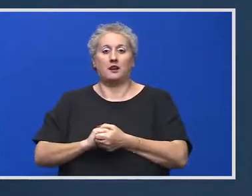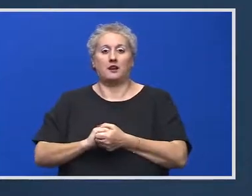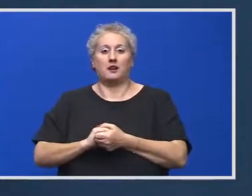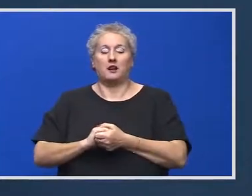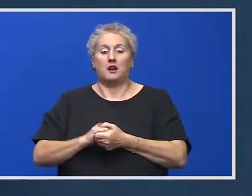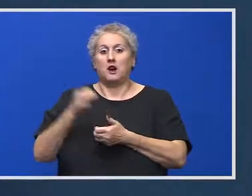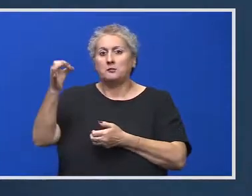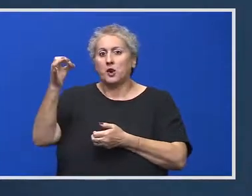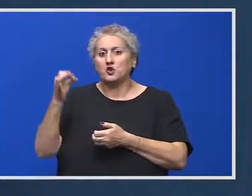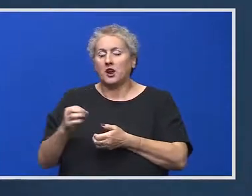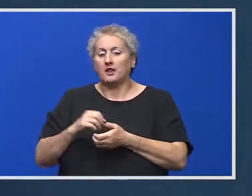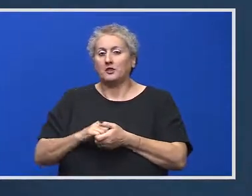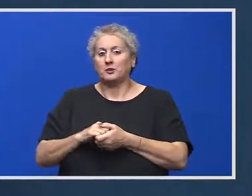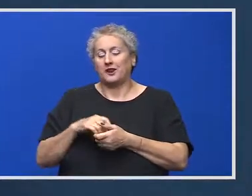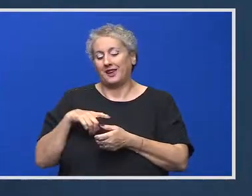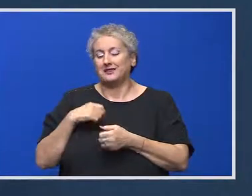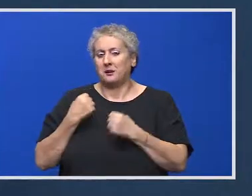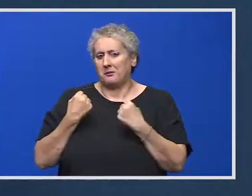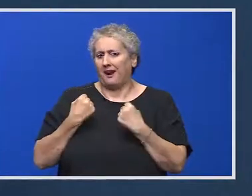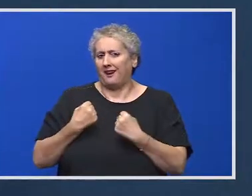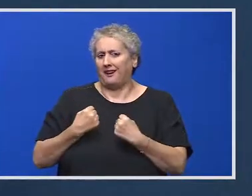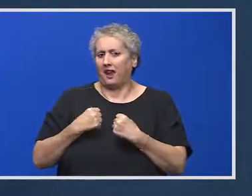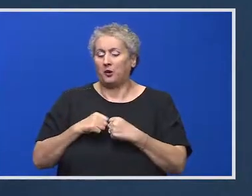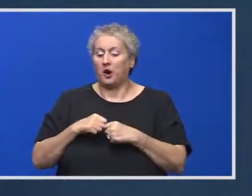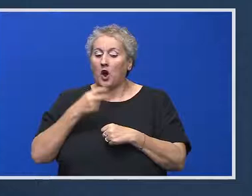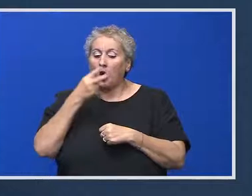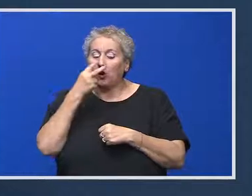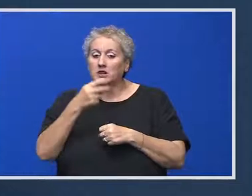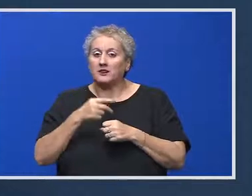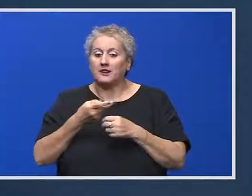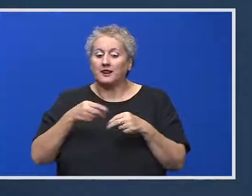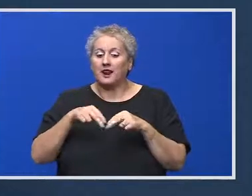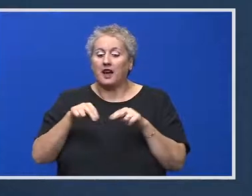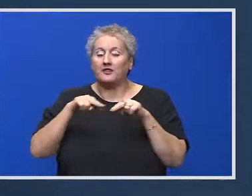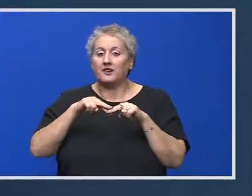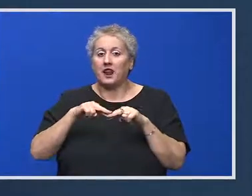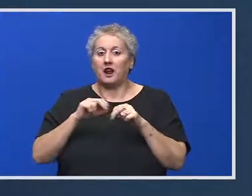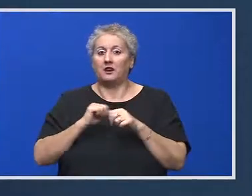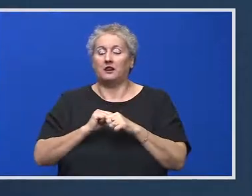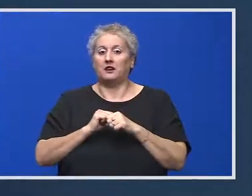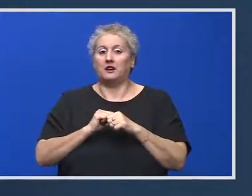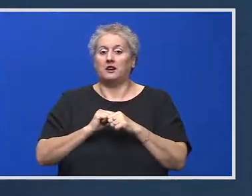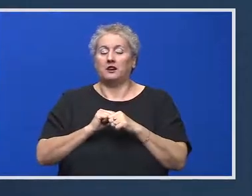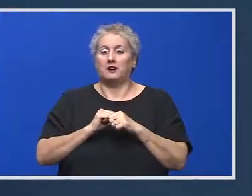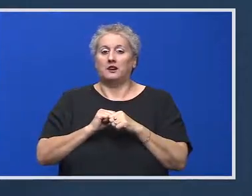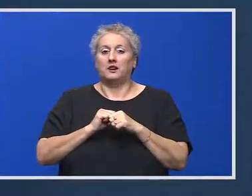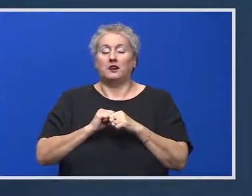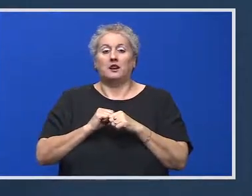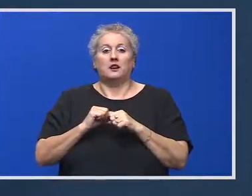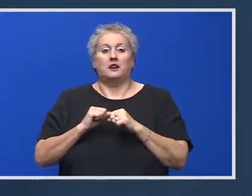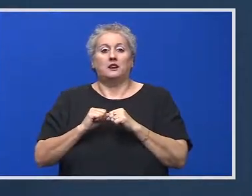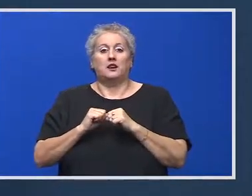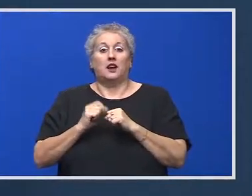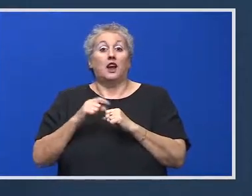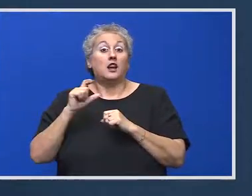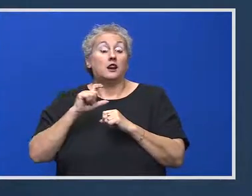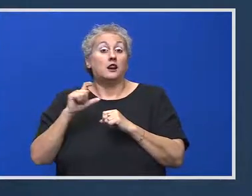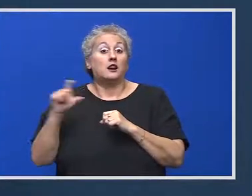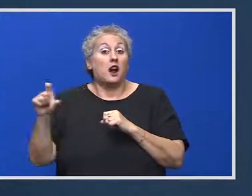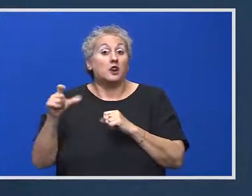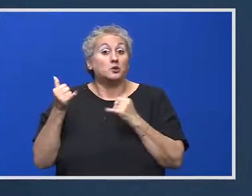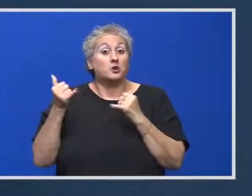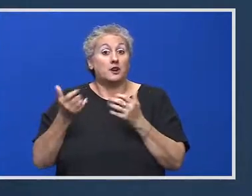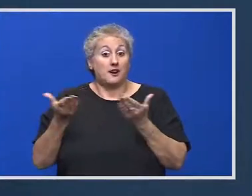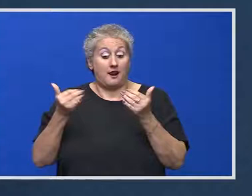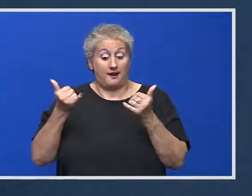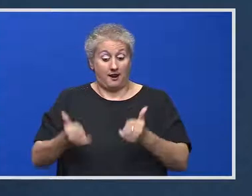Procentul s Este mai complicat. O să văd întâi varianta finală. Eu vă spun că o reorganizare în condițiile actuale este